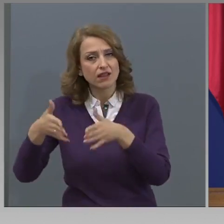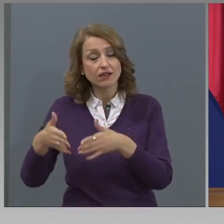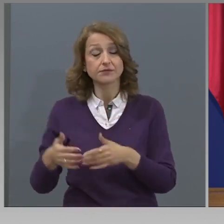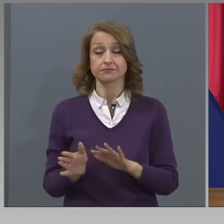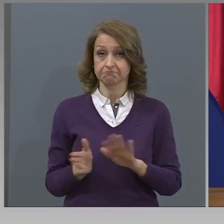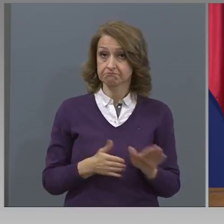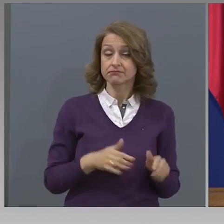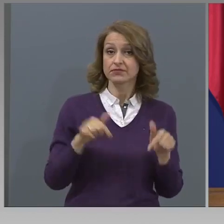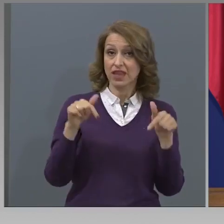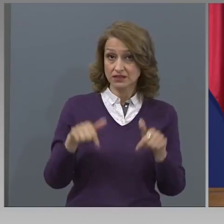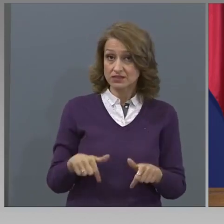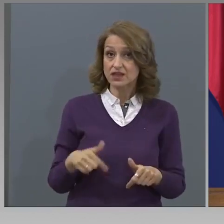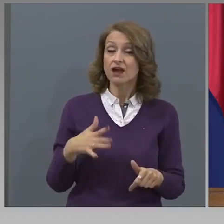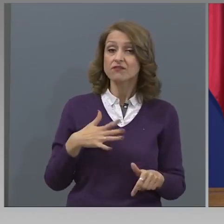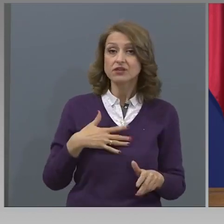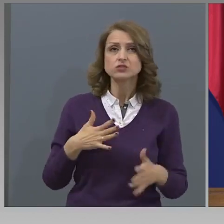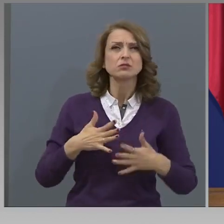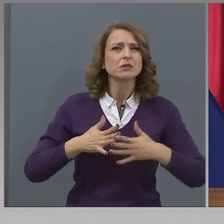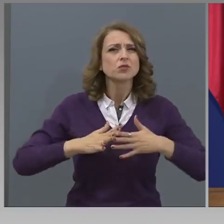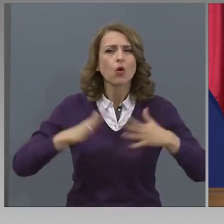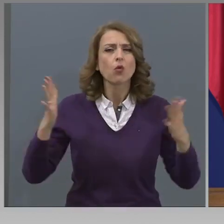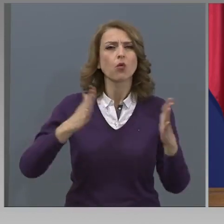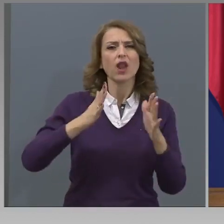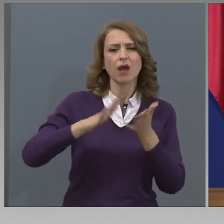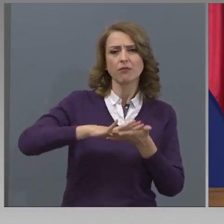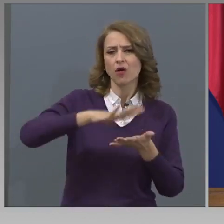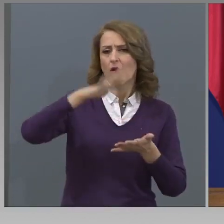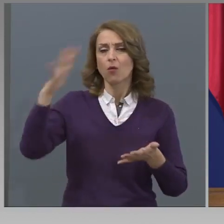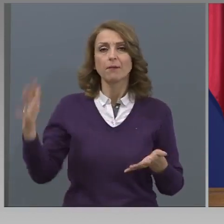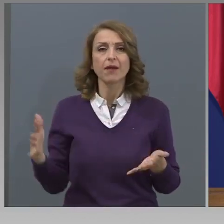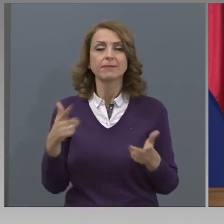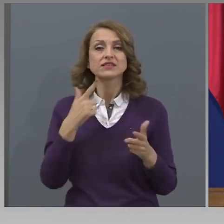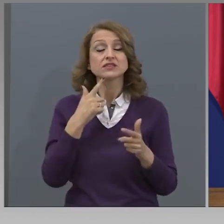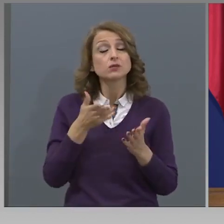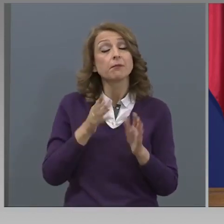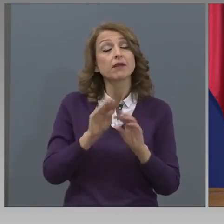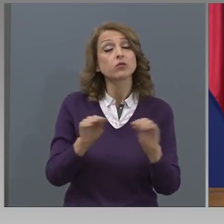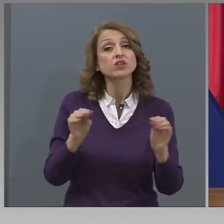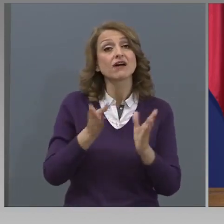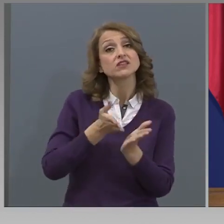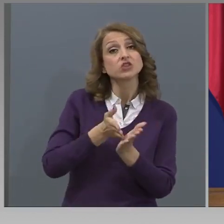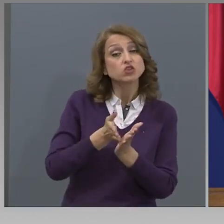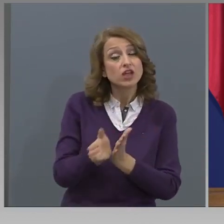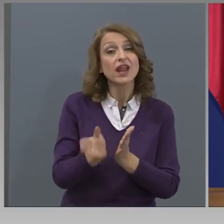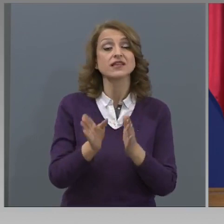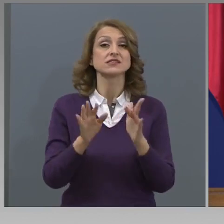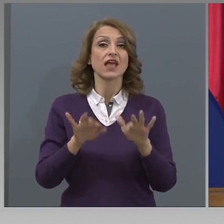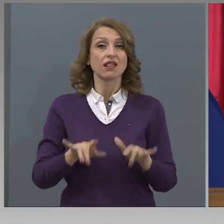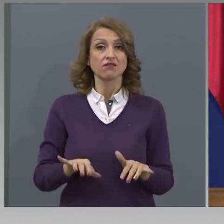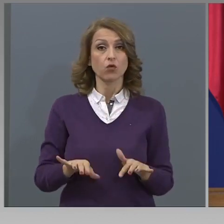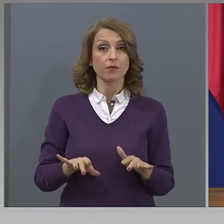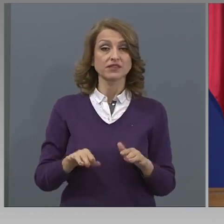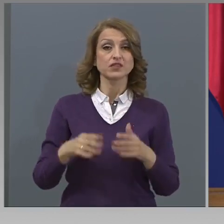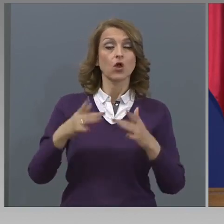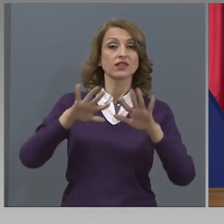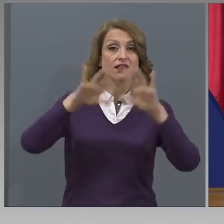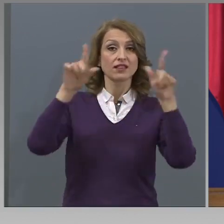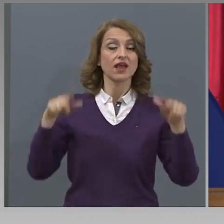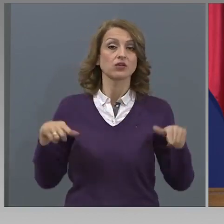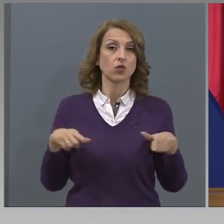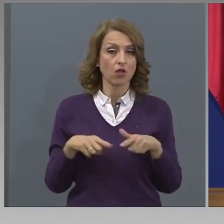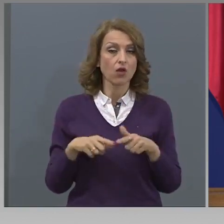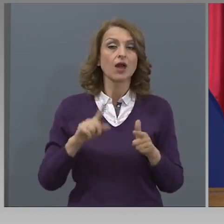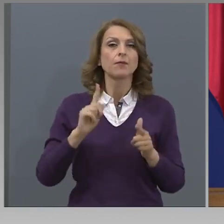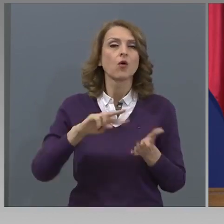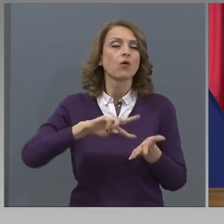обучение за преподавани чрез информационни технологии и обучение за преподавани в областта на дигиталната креативност по